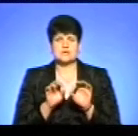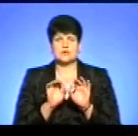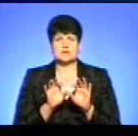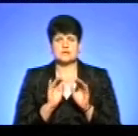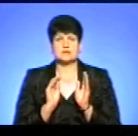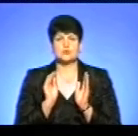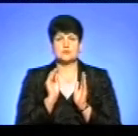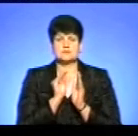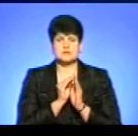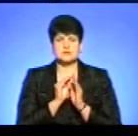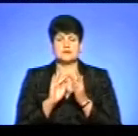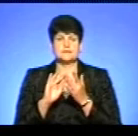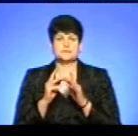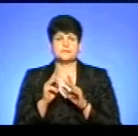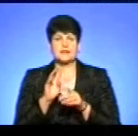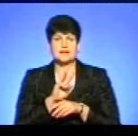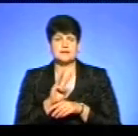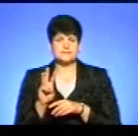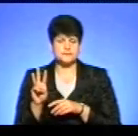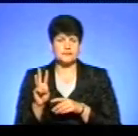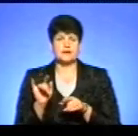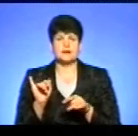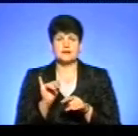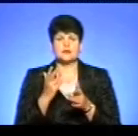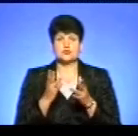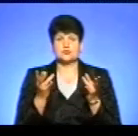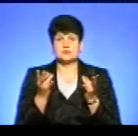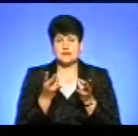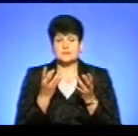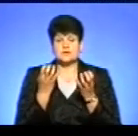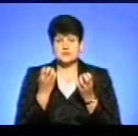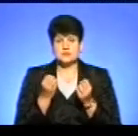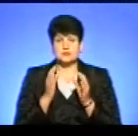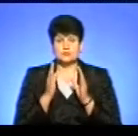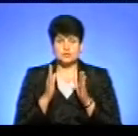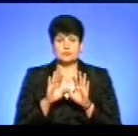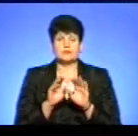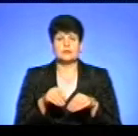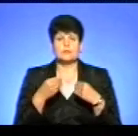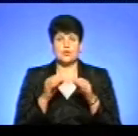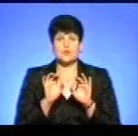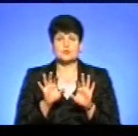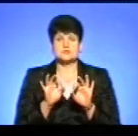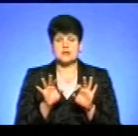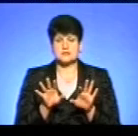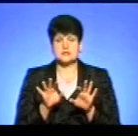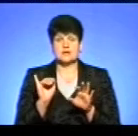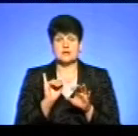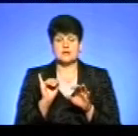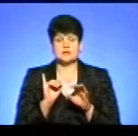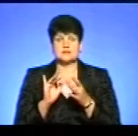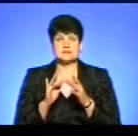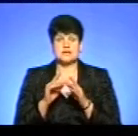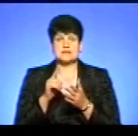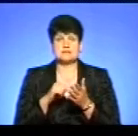розмістимо і на сайті управління освіти, і якщо буде у цьому така необхідність, то ми надамо роз'яснення і, відповідно, на